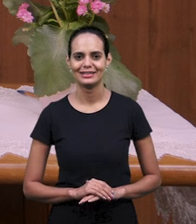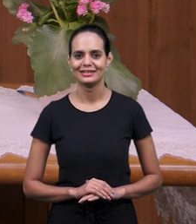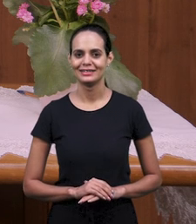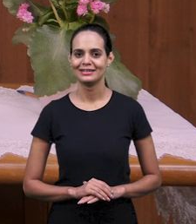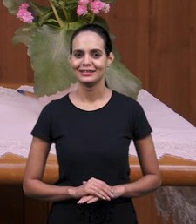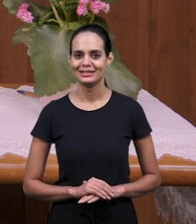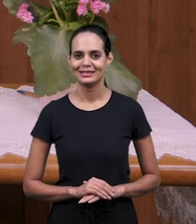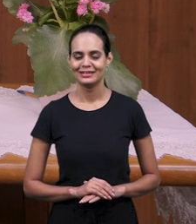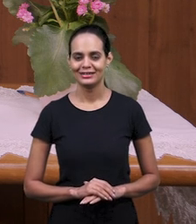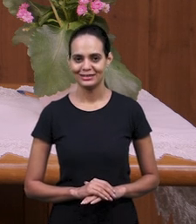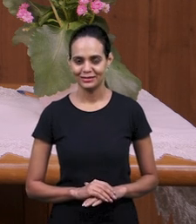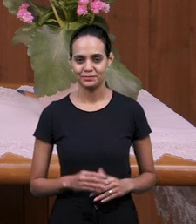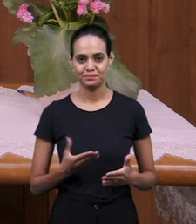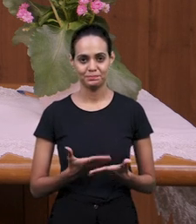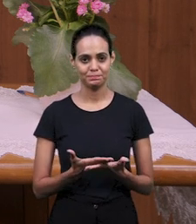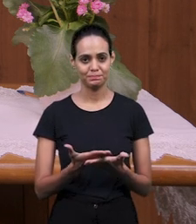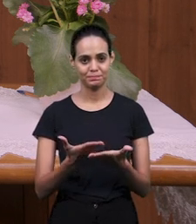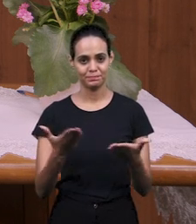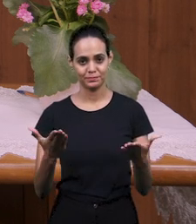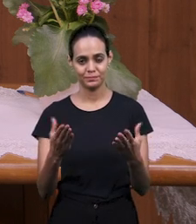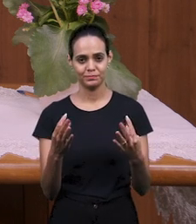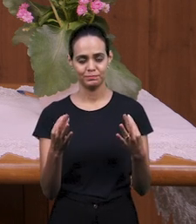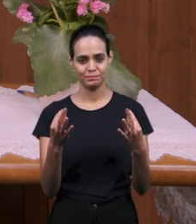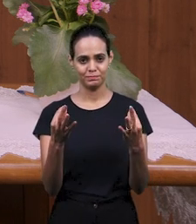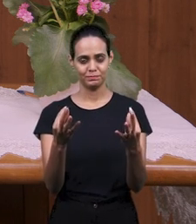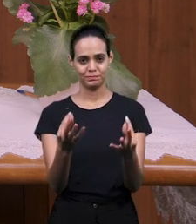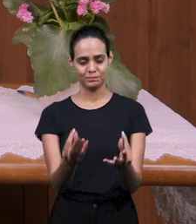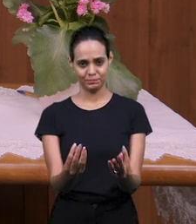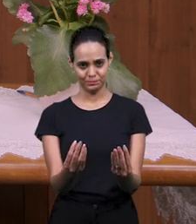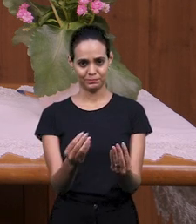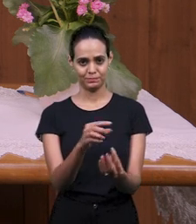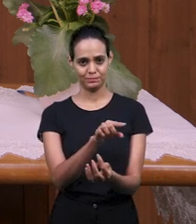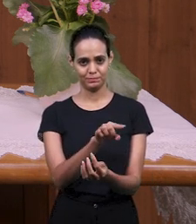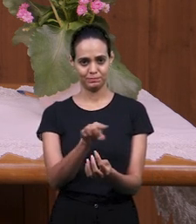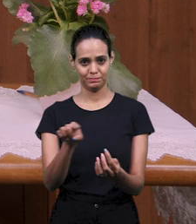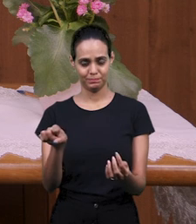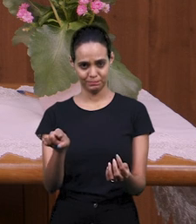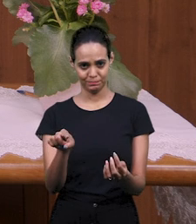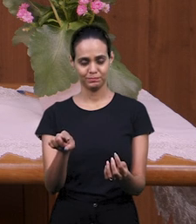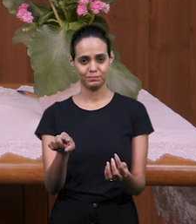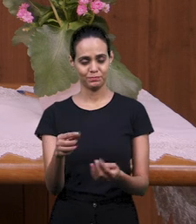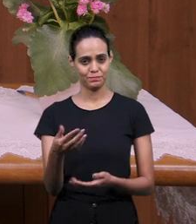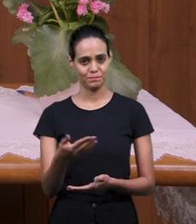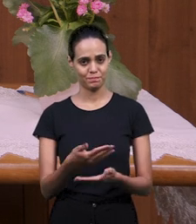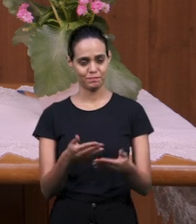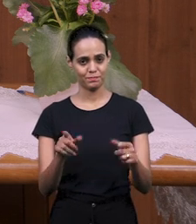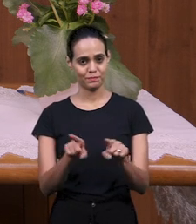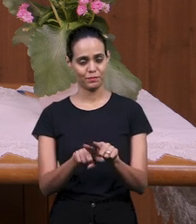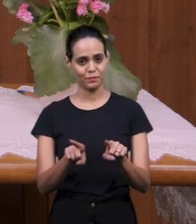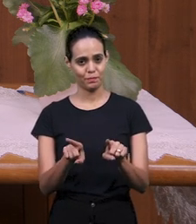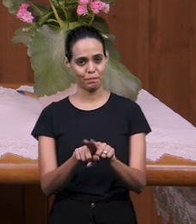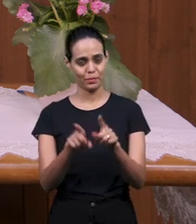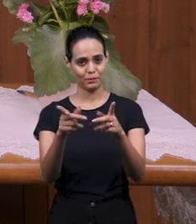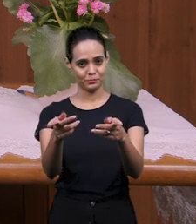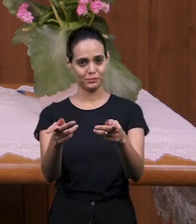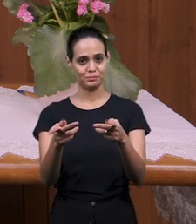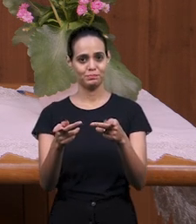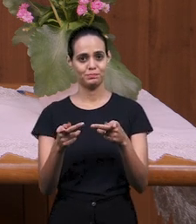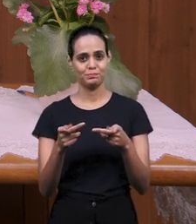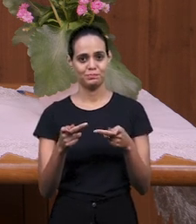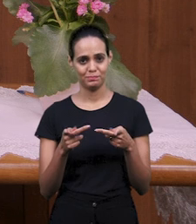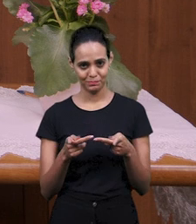Я приветствую вас, любленных братьев! И сестер, и наших дорогих гостей,